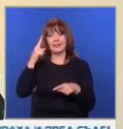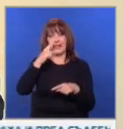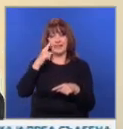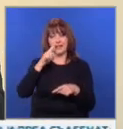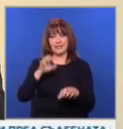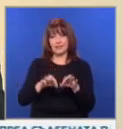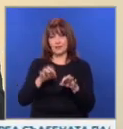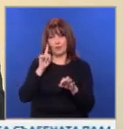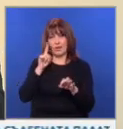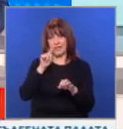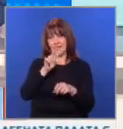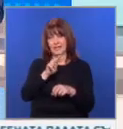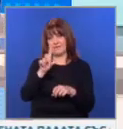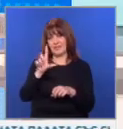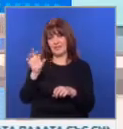октомври.